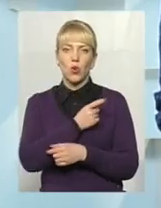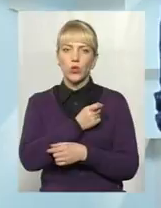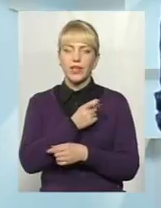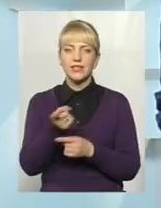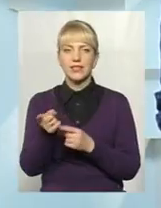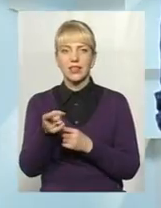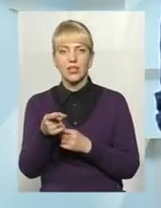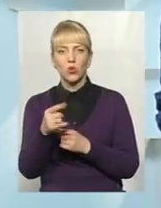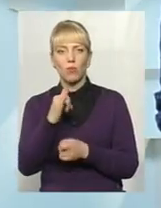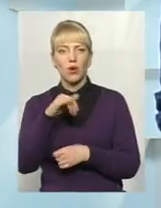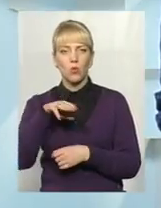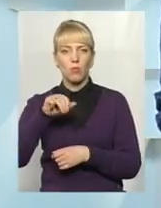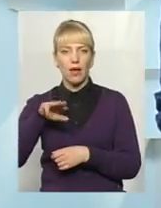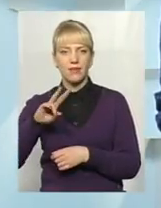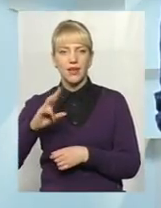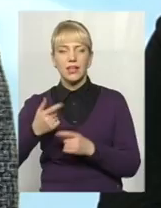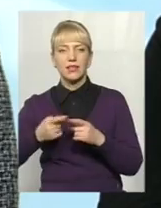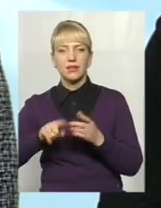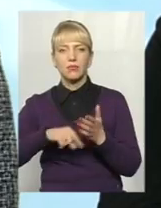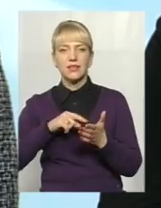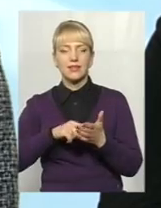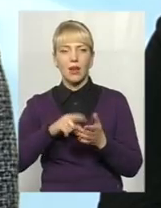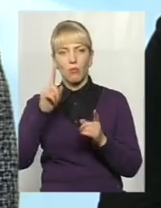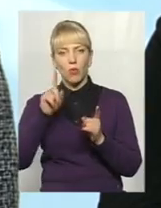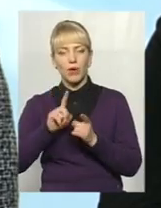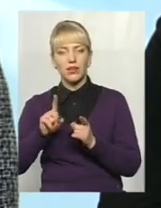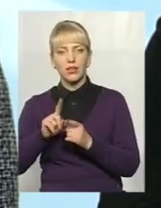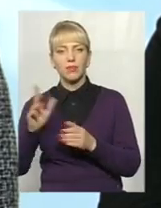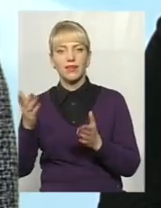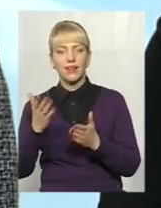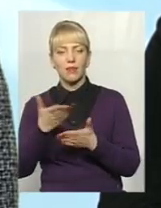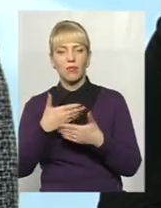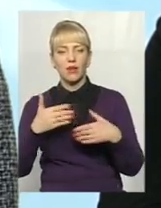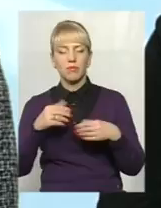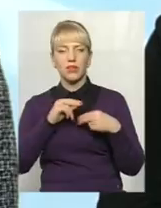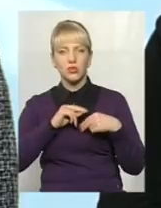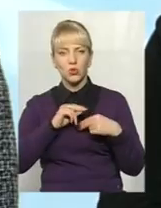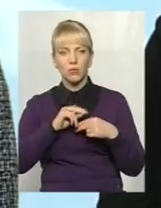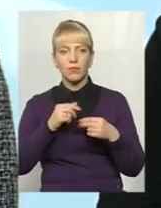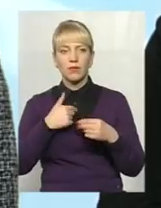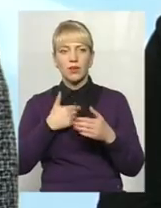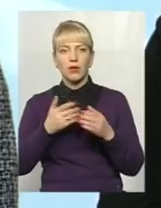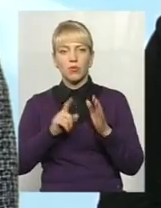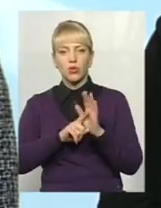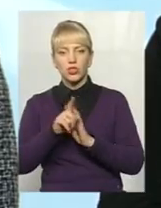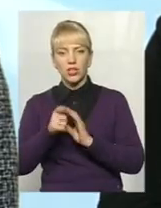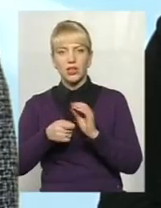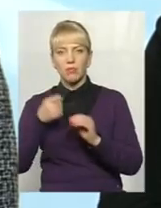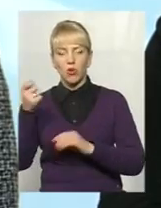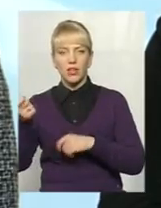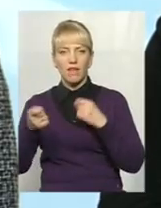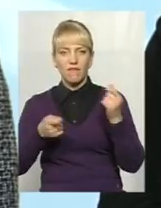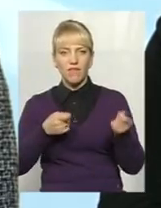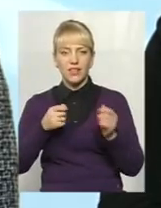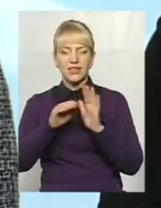Тернопіль, Умань, і ті міста, побратими, з якими ми працюємо, ми почали подавати завчасно графіки, календарні